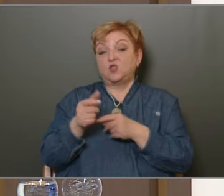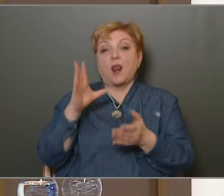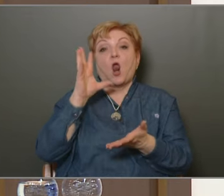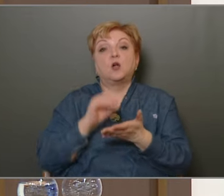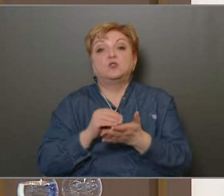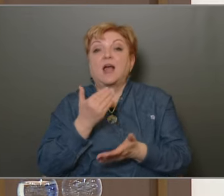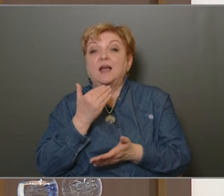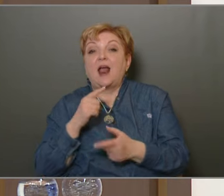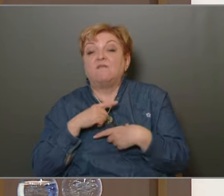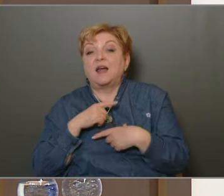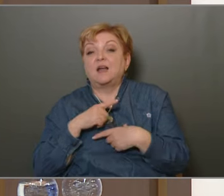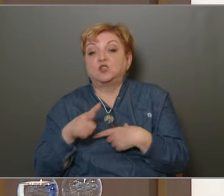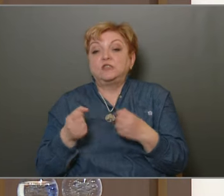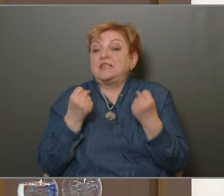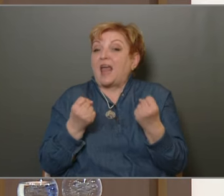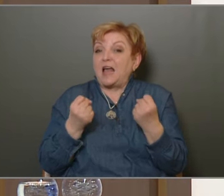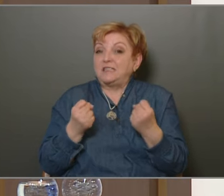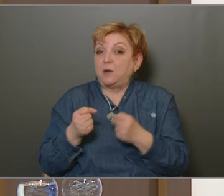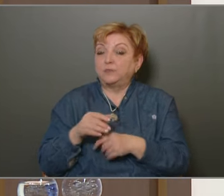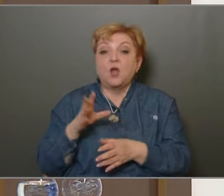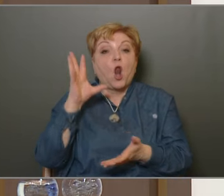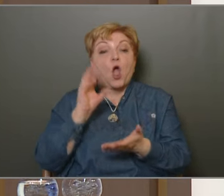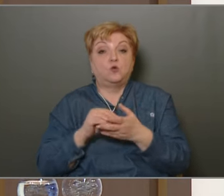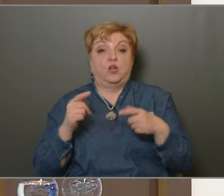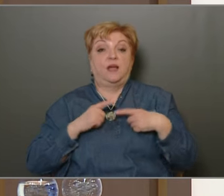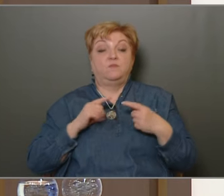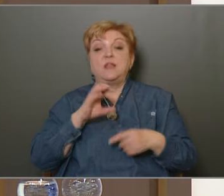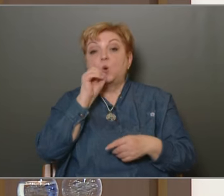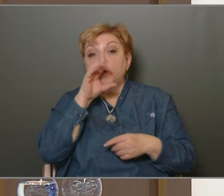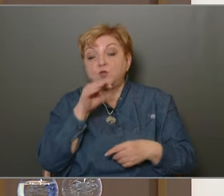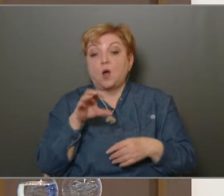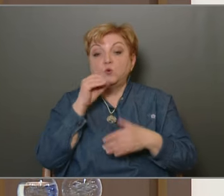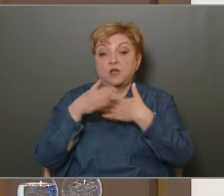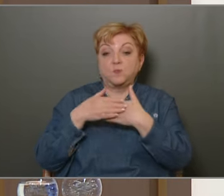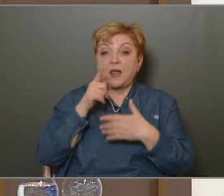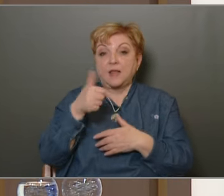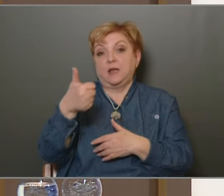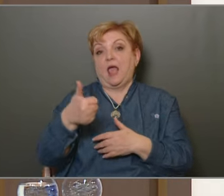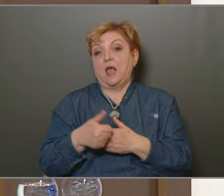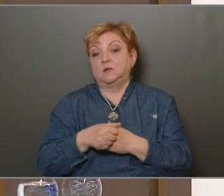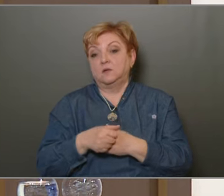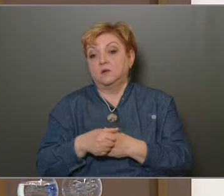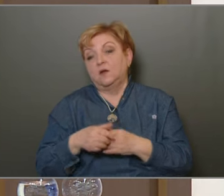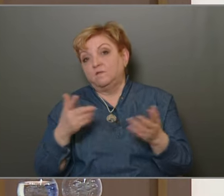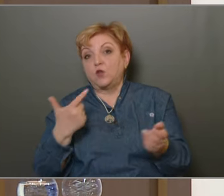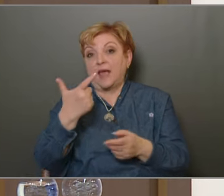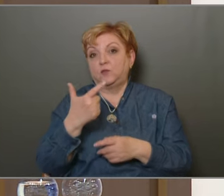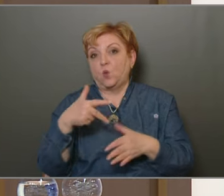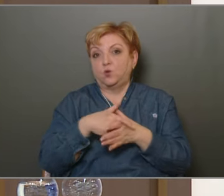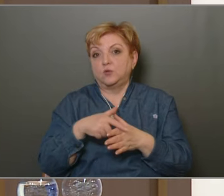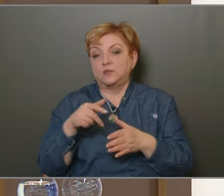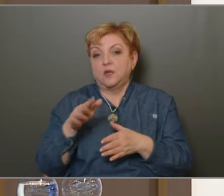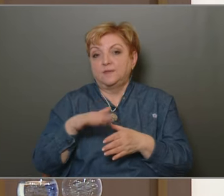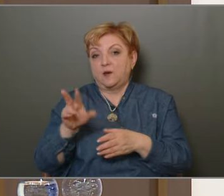talán a lakosságelvárásnak itt a legnehezebb megfelelni, hiszen itt a lakosságelvárás az, hogy minden kutya és kutyás mellett legyen egy, legalább egy, ha lehet kettő, közt lehet fel,